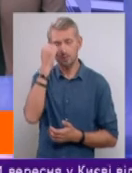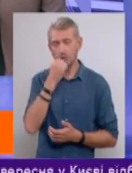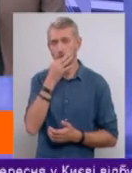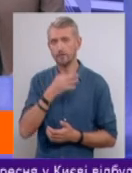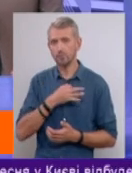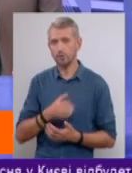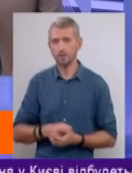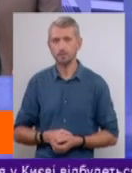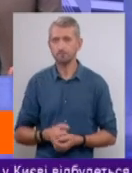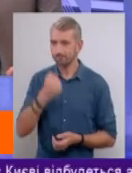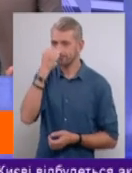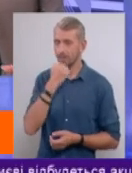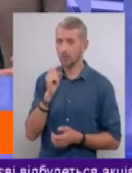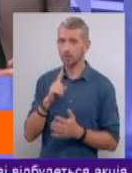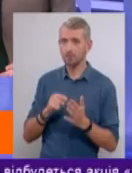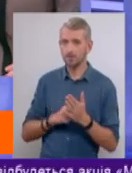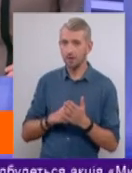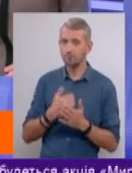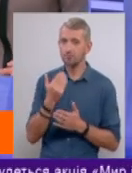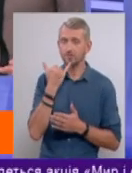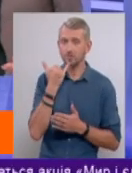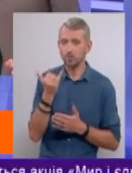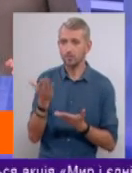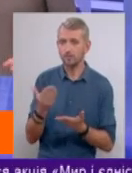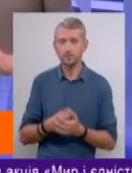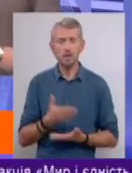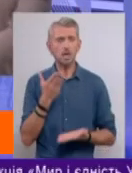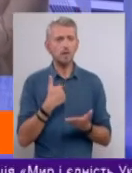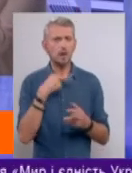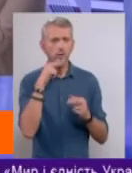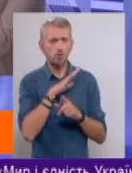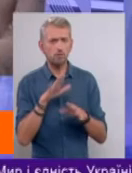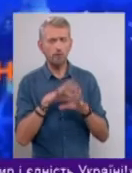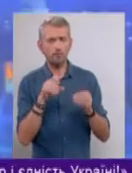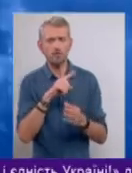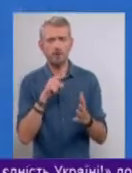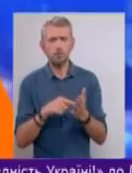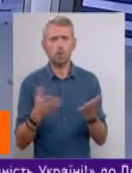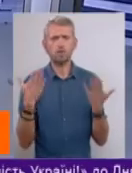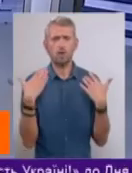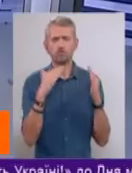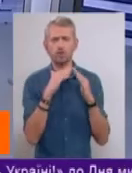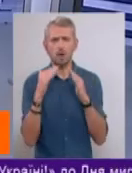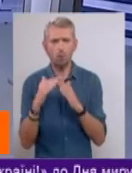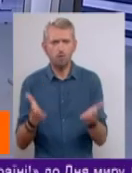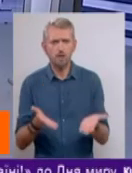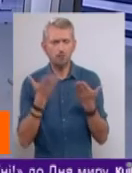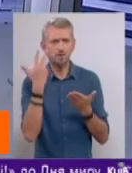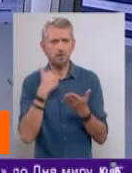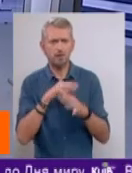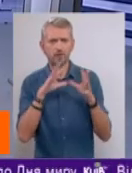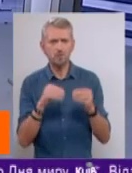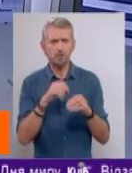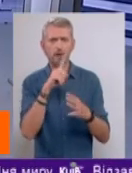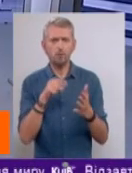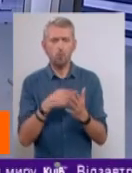відповідь. Дякую за ваше питання, за ваш дзвінок, пана Валентин. Якщо я не ошибаюсь, вопрос дачних домів піднімався, коли вообще вопрос